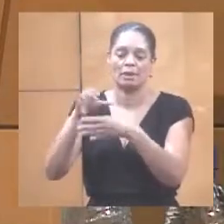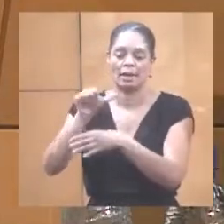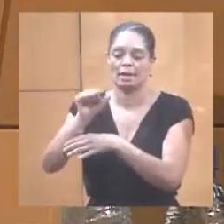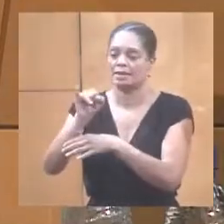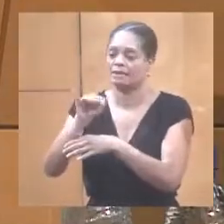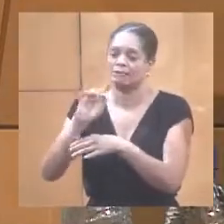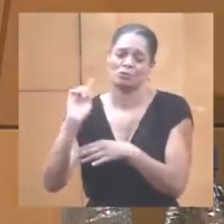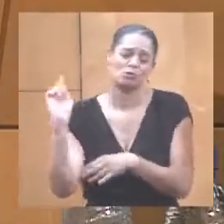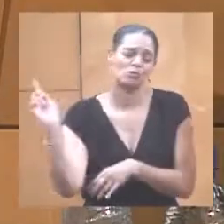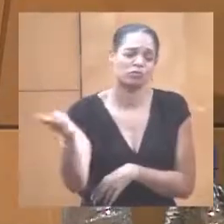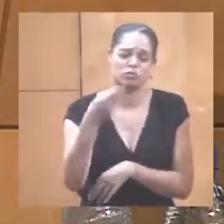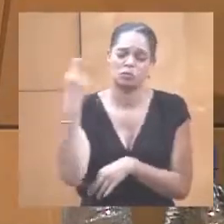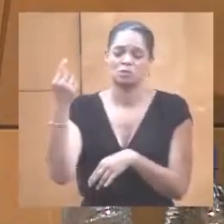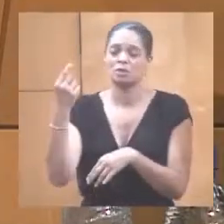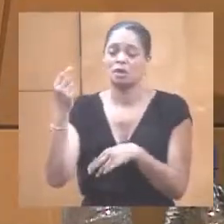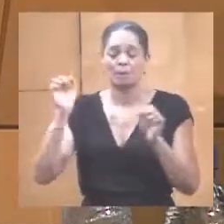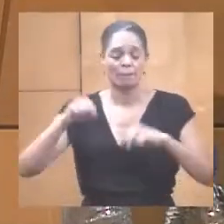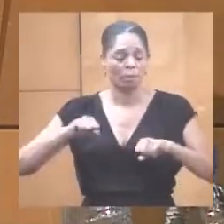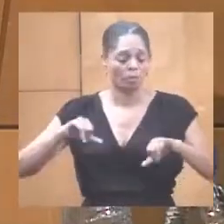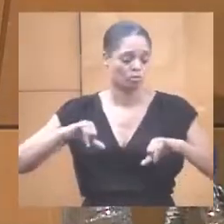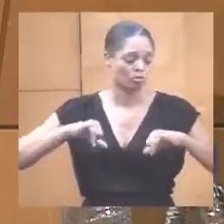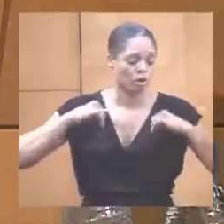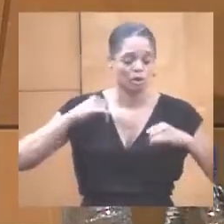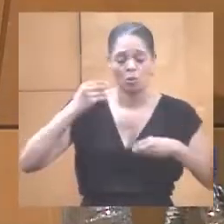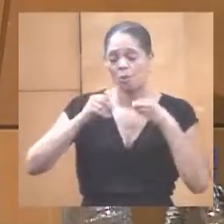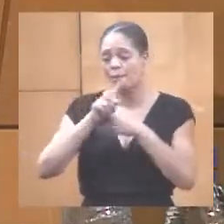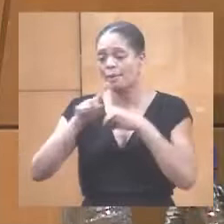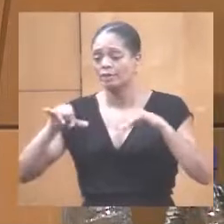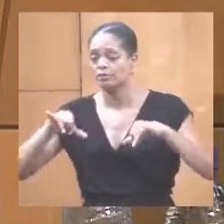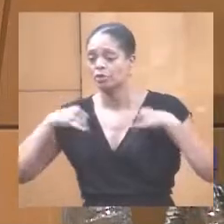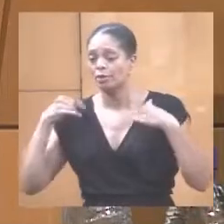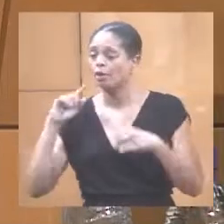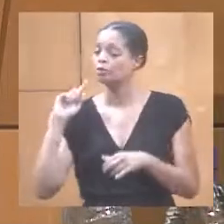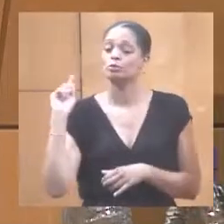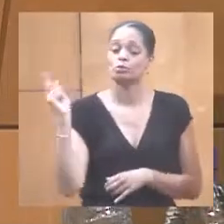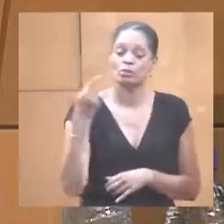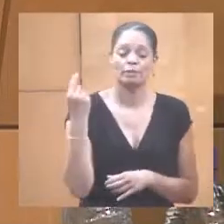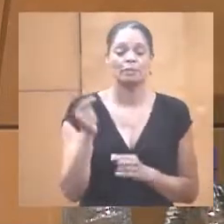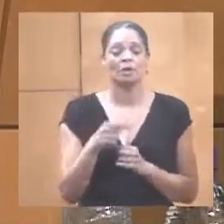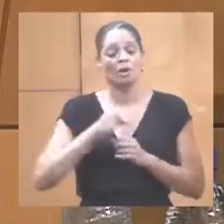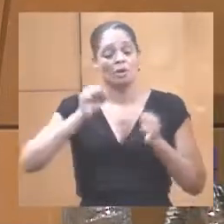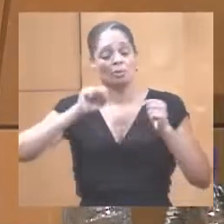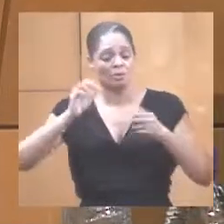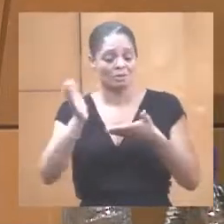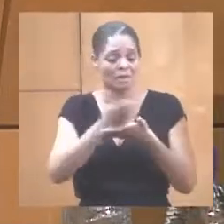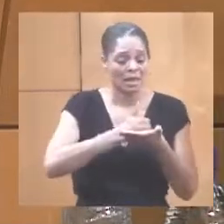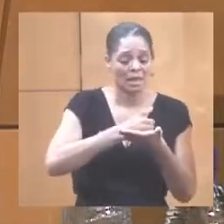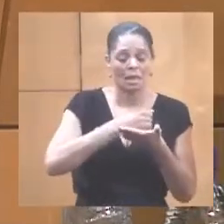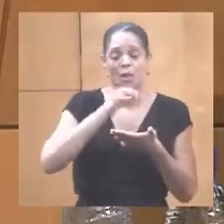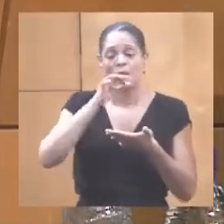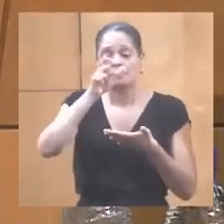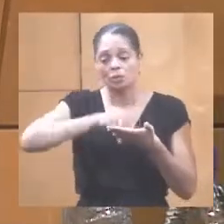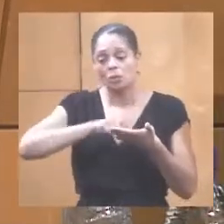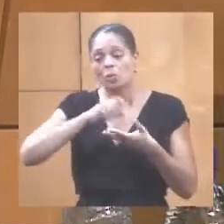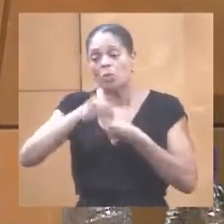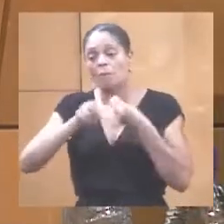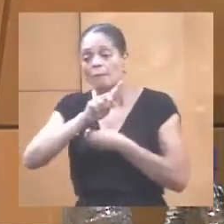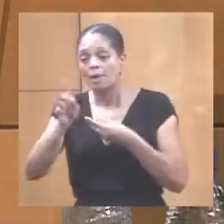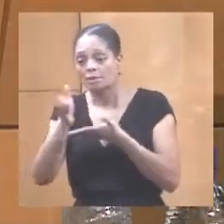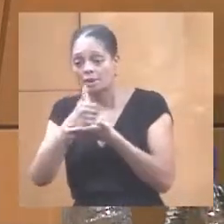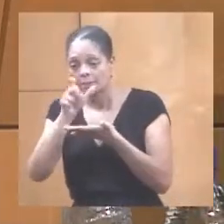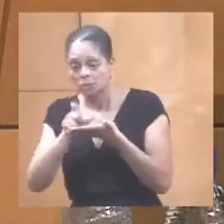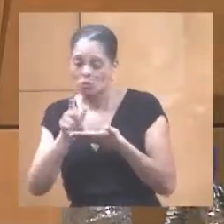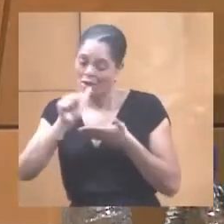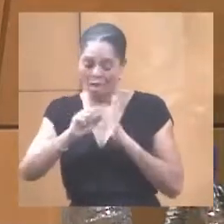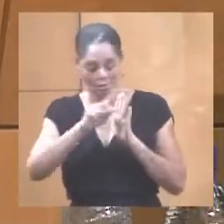publics. Qu'il soit jeune ou pas jeune, qu'il soit salarié ou pas, nous avons des dispositifs.